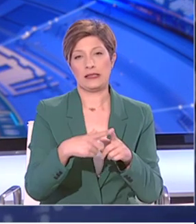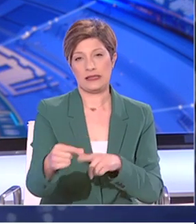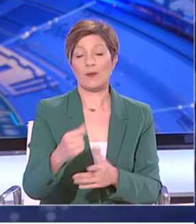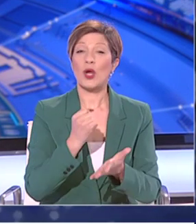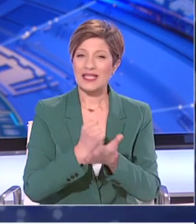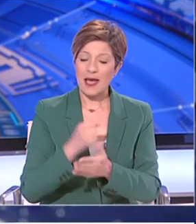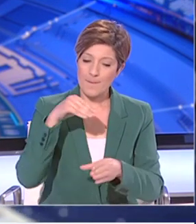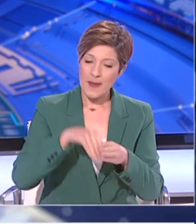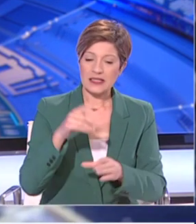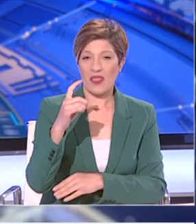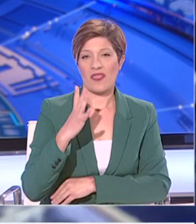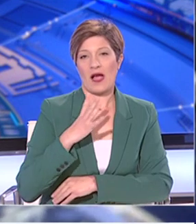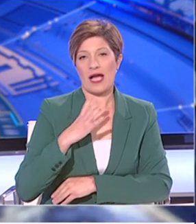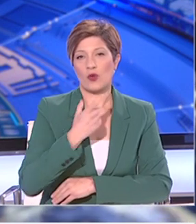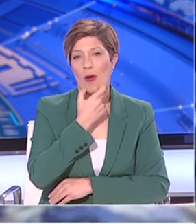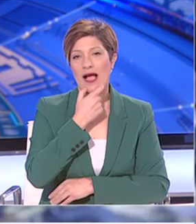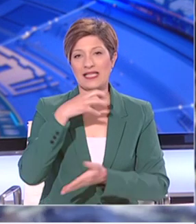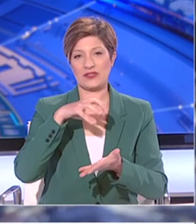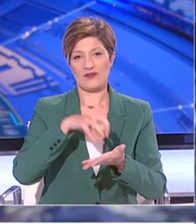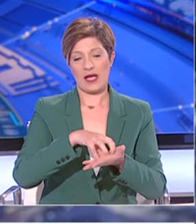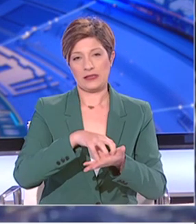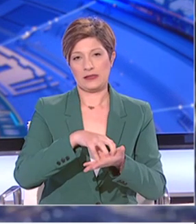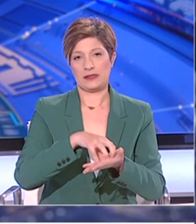και το 10 που εντοπίστηκαν στις Βρετανικές Βάσεις.